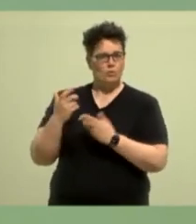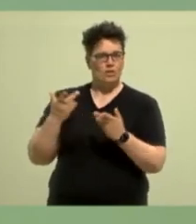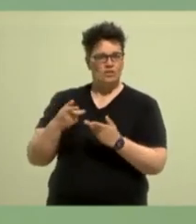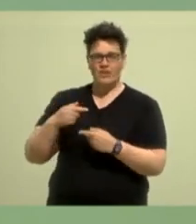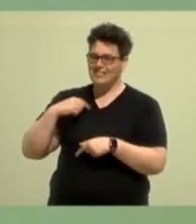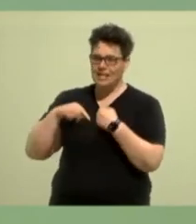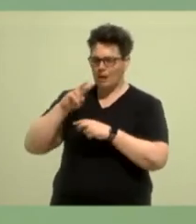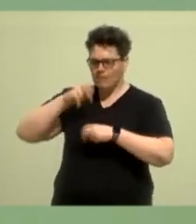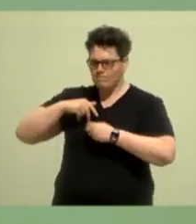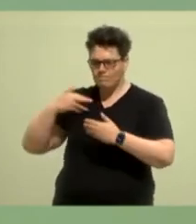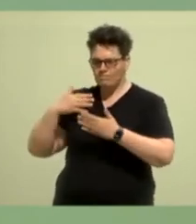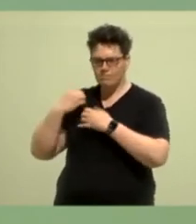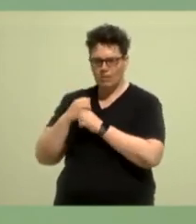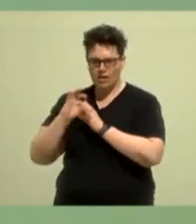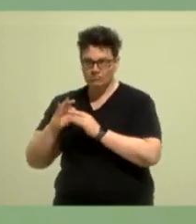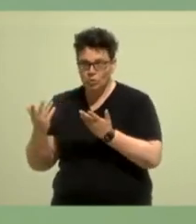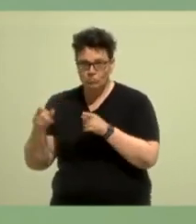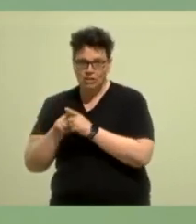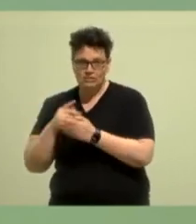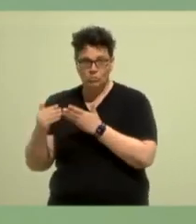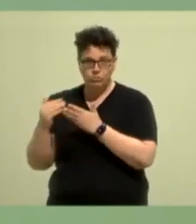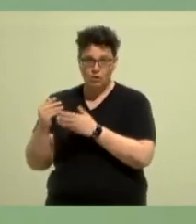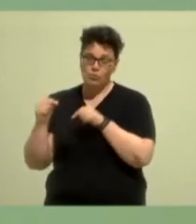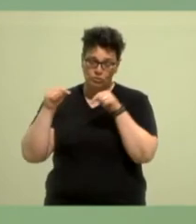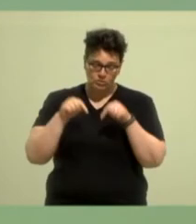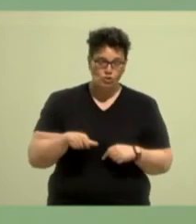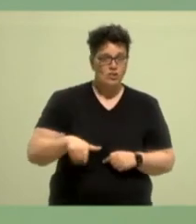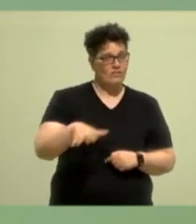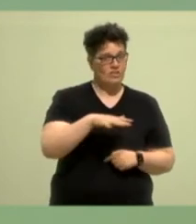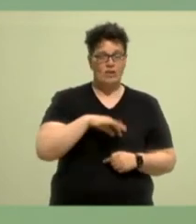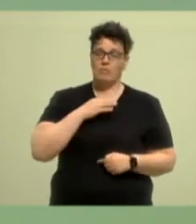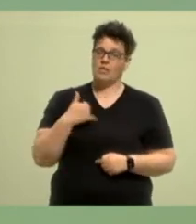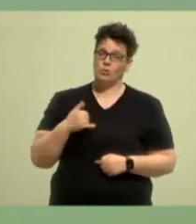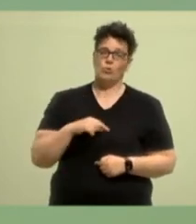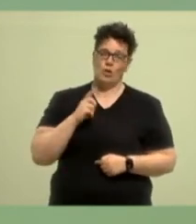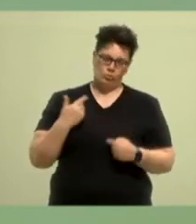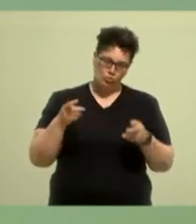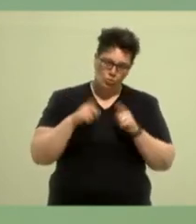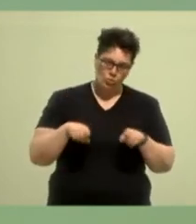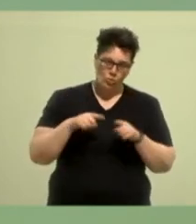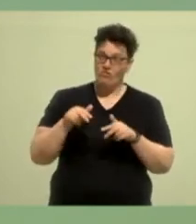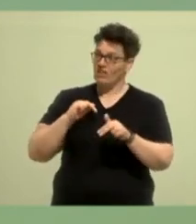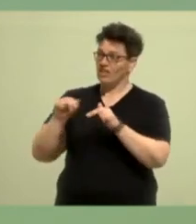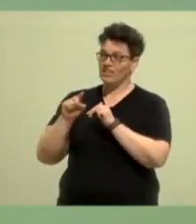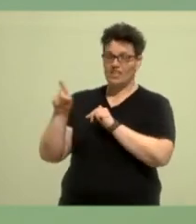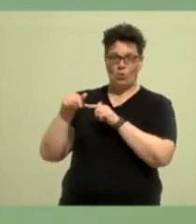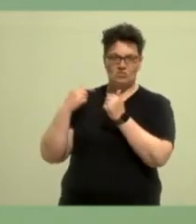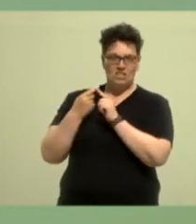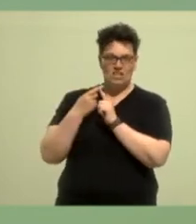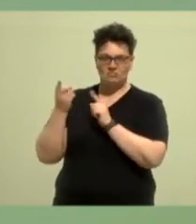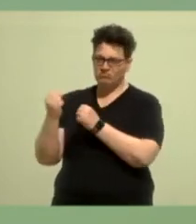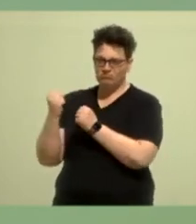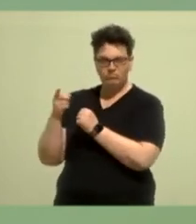Und wir werden das gemeinsam als Grüne in Nordrhein-Westfalen tun, mit einem sehr, sehr starken Team in der Regierung, mit einer